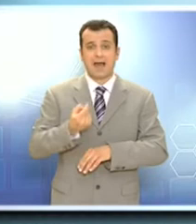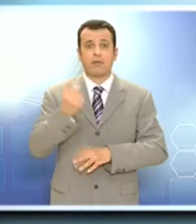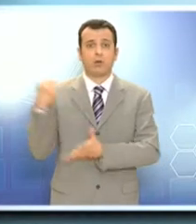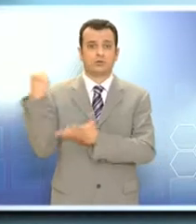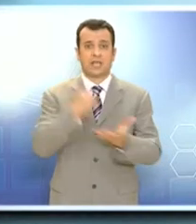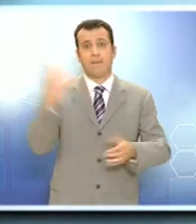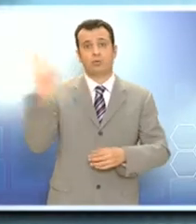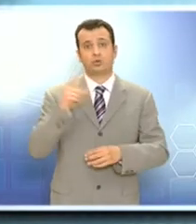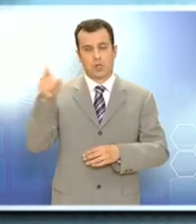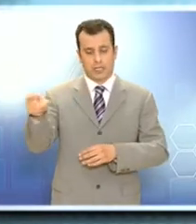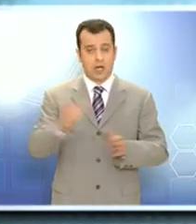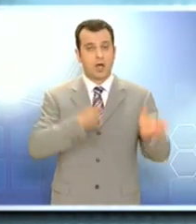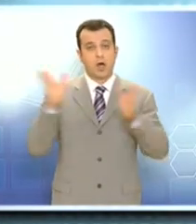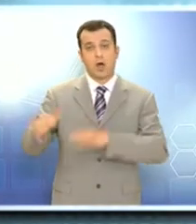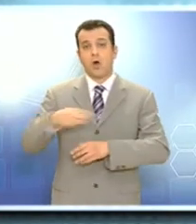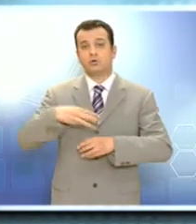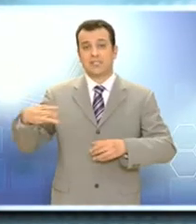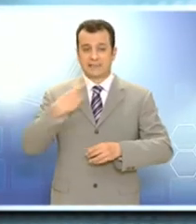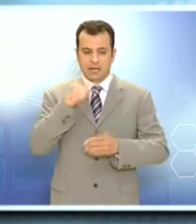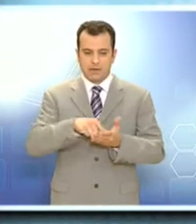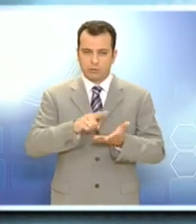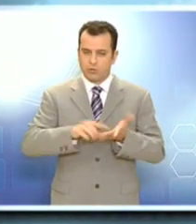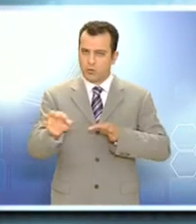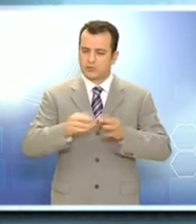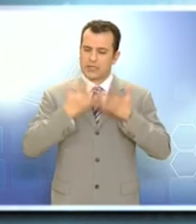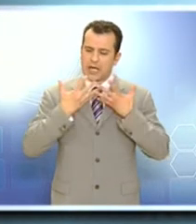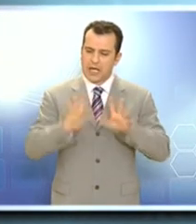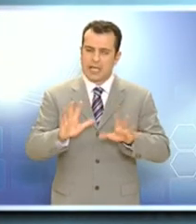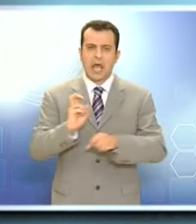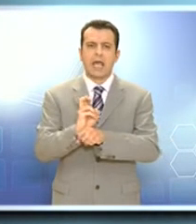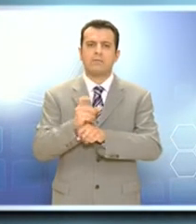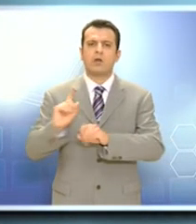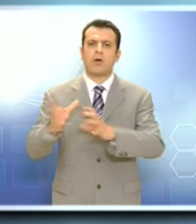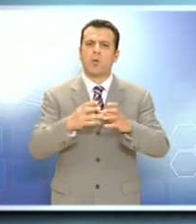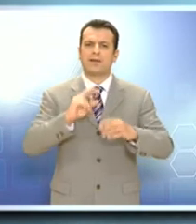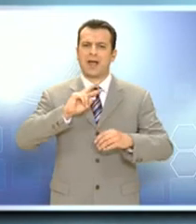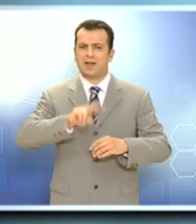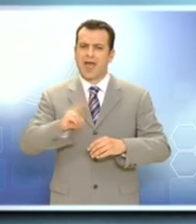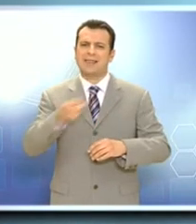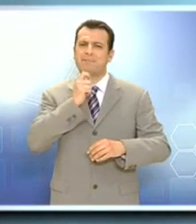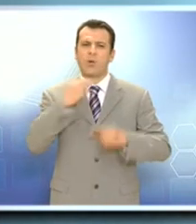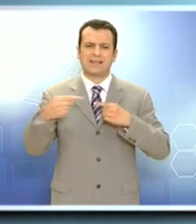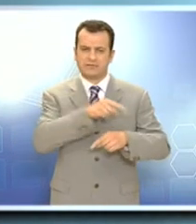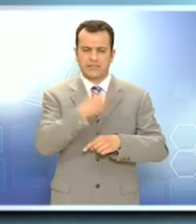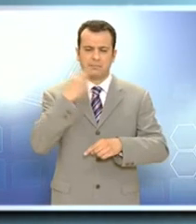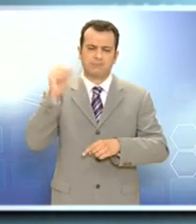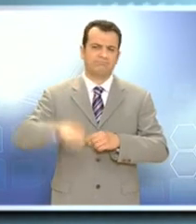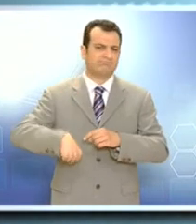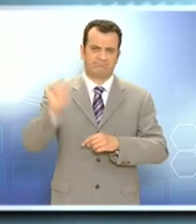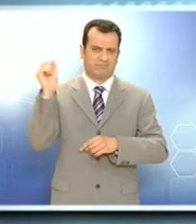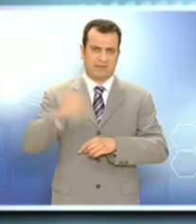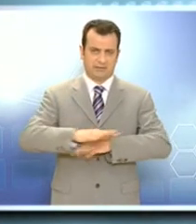Ο ΣΥΡΙΖΑ έκανε λόγο για νομοσχέδιο έκτρωμα, ενώ και οι συγητές των άλλων κομμάτων της αντιπολίτευσης δήλωσαν ότι θα το καταψηφίσουν.